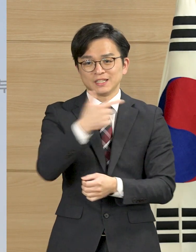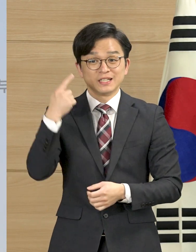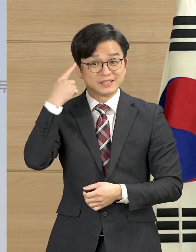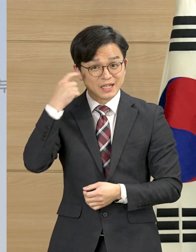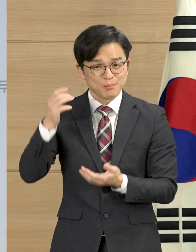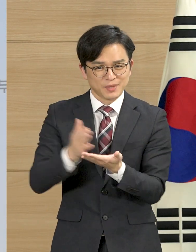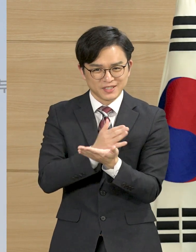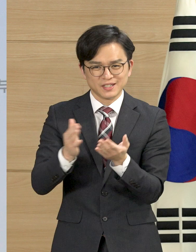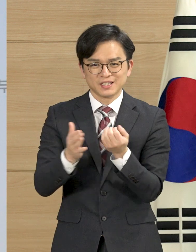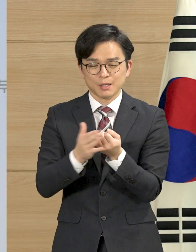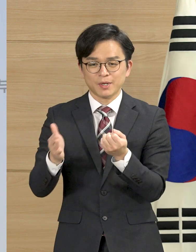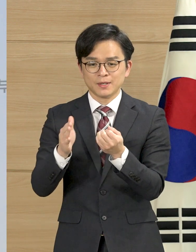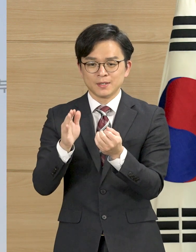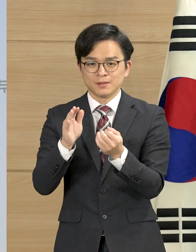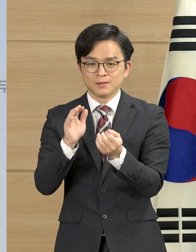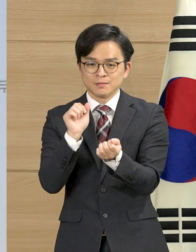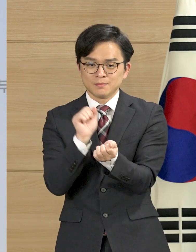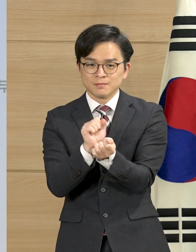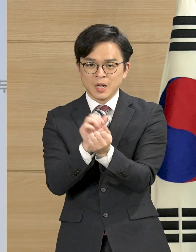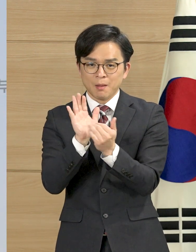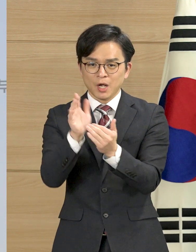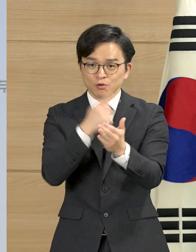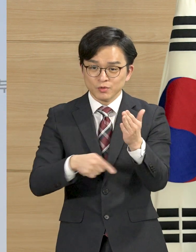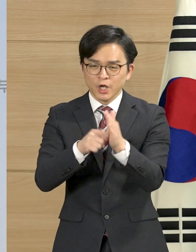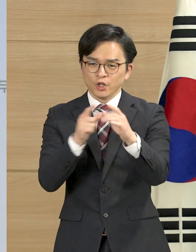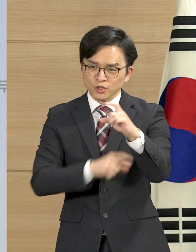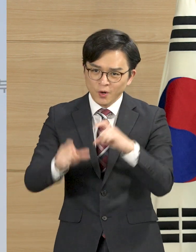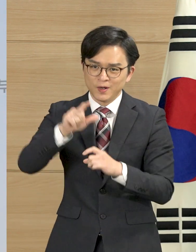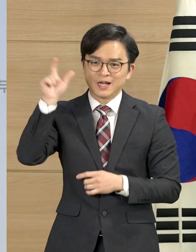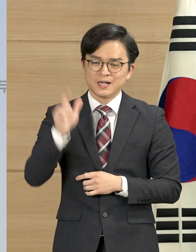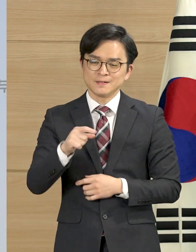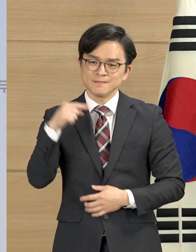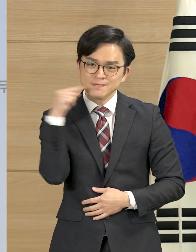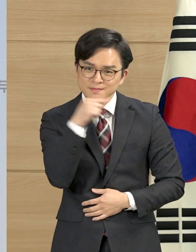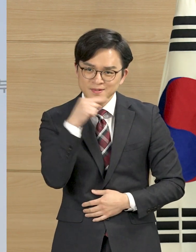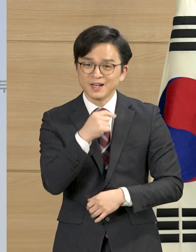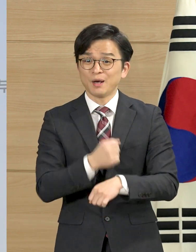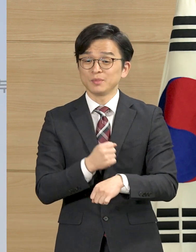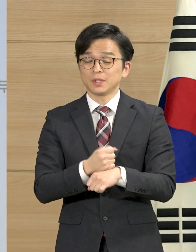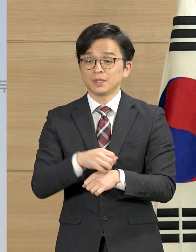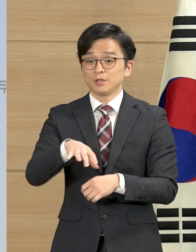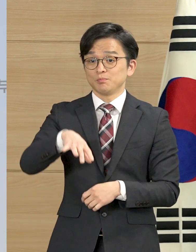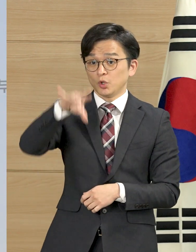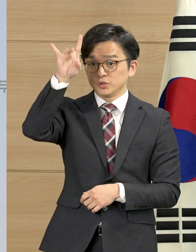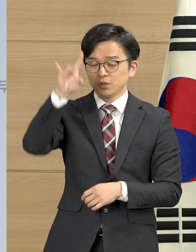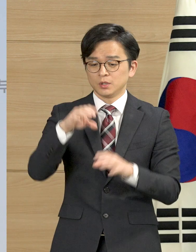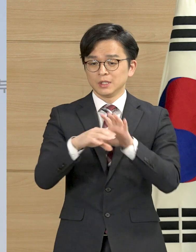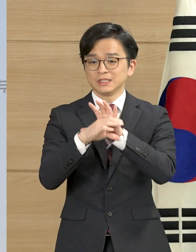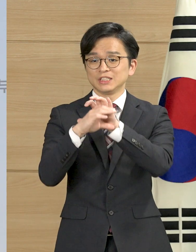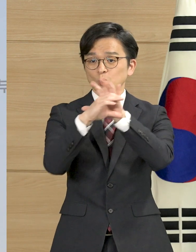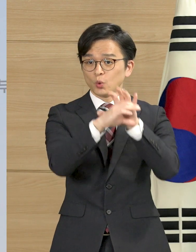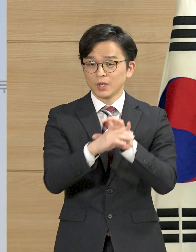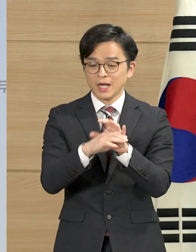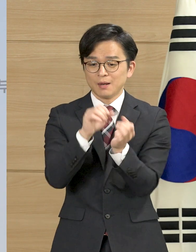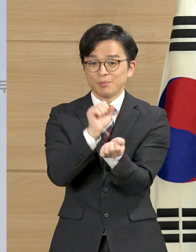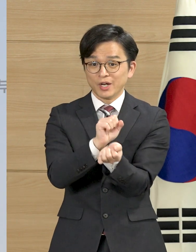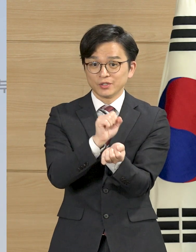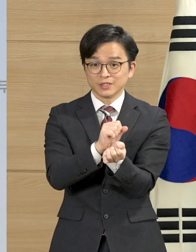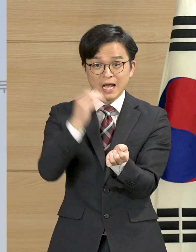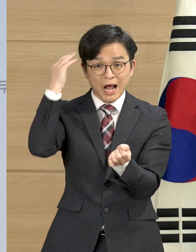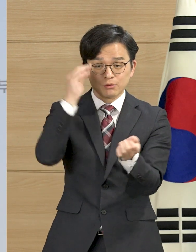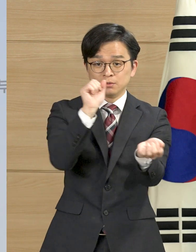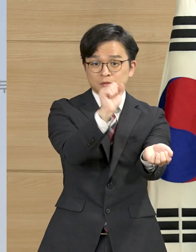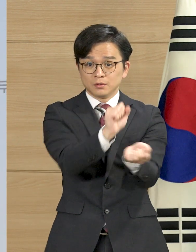판단하고 한층 더 방역 체계를 강화하기로 논의하였습니다. 우선 신종 코로나